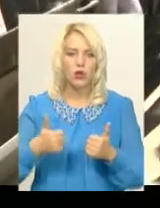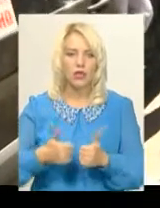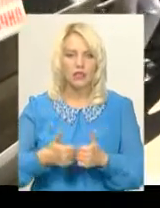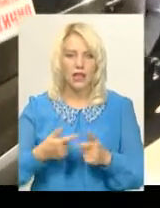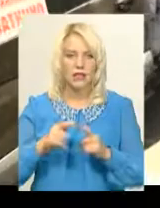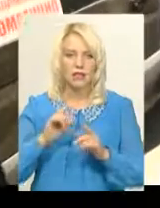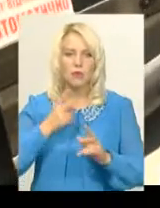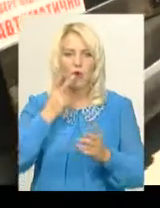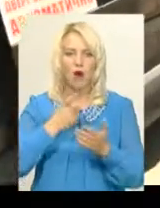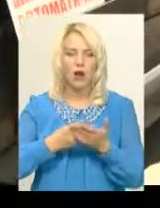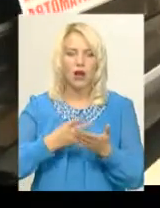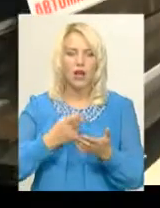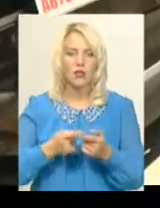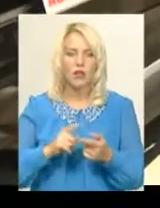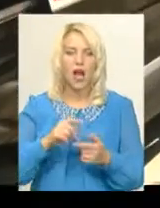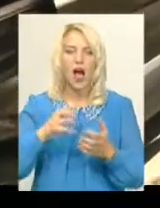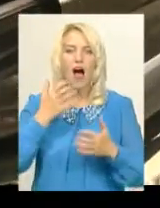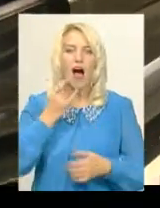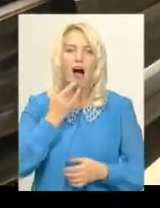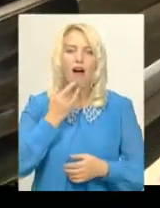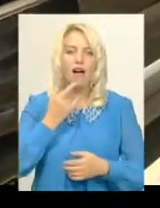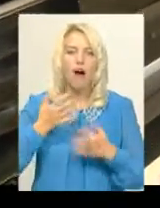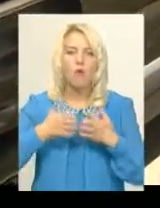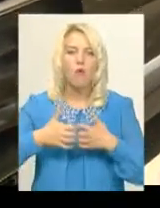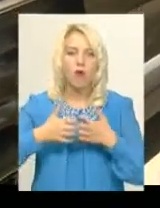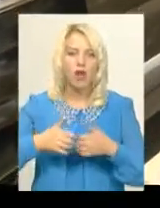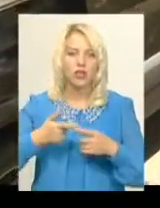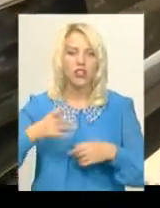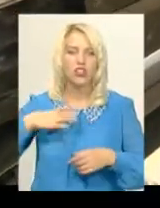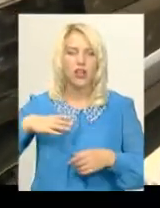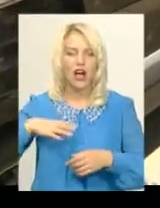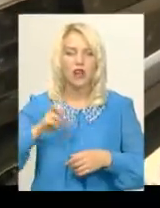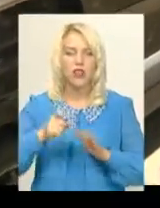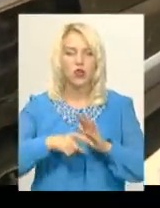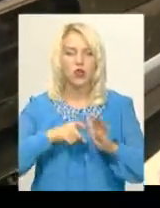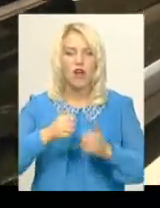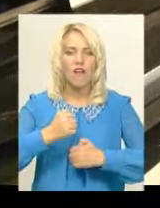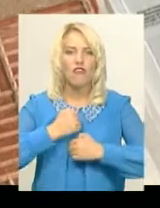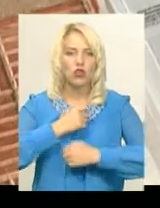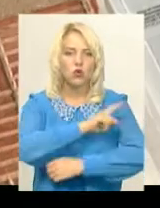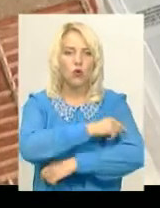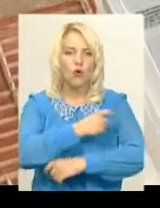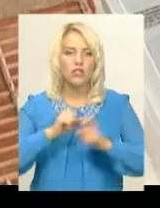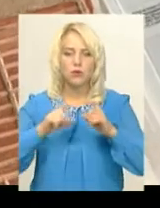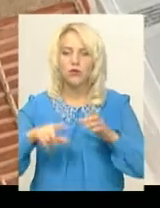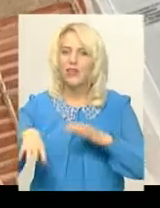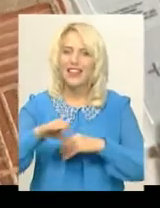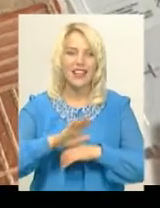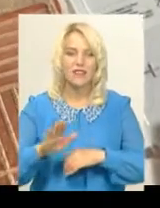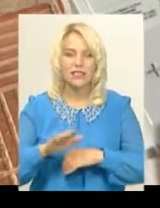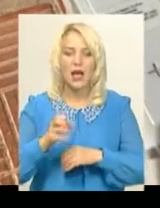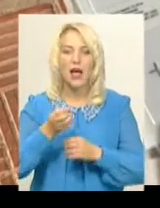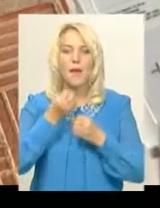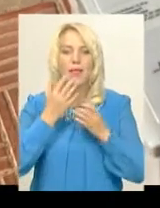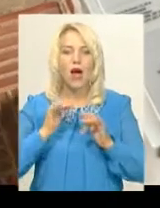Лазуткіна показує акумулятор. Його, каже, чекають у військовому шпиталі на Донеччині. «Тут не весь вантаж», – розповідає жінка. Благодійники з Красилова хочуть